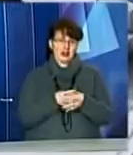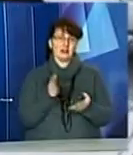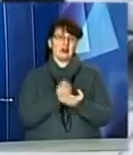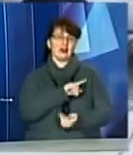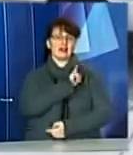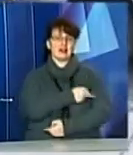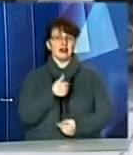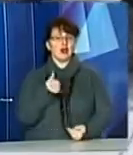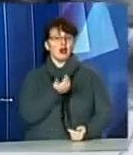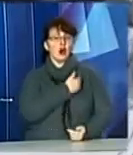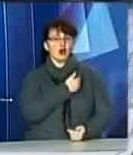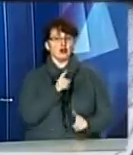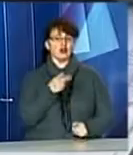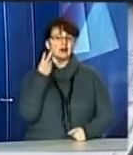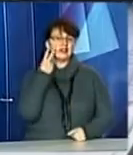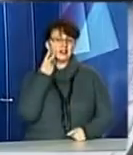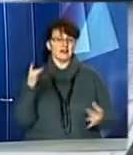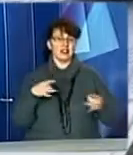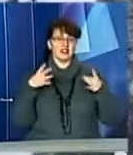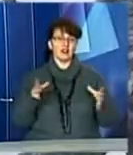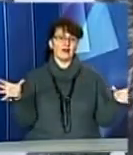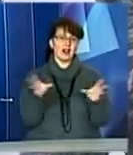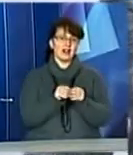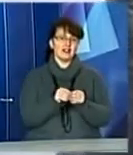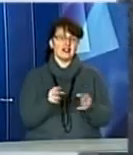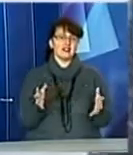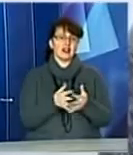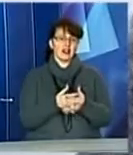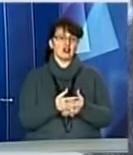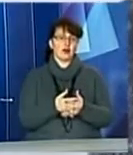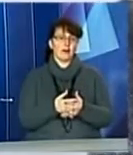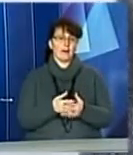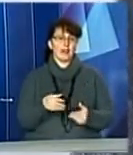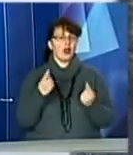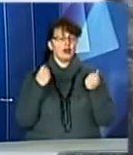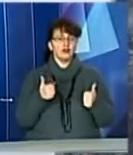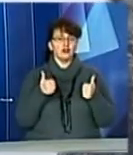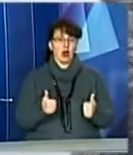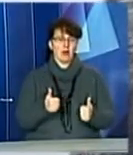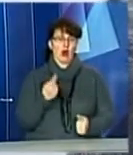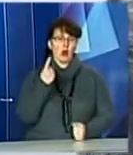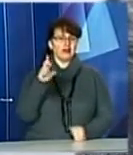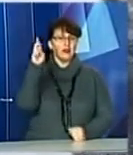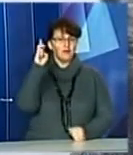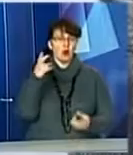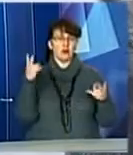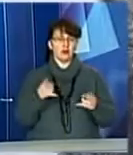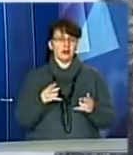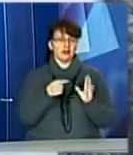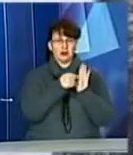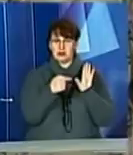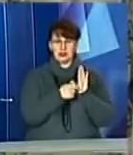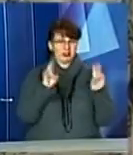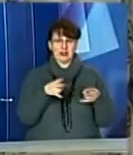Я б навіть хотіла, щоб взагалі ми завжди святкували всі разом. Звичайно, добре, тому що один Бог і не потрібно ділити на різні